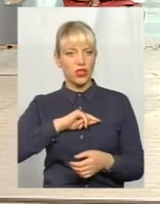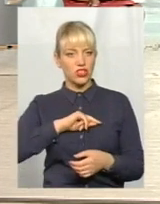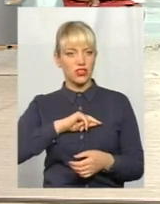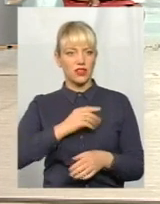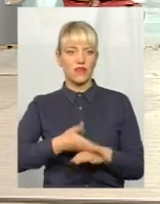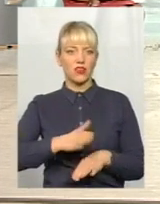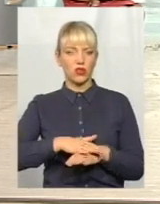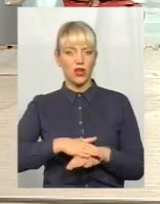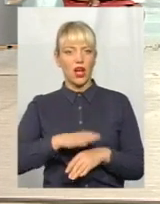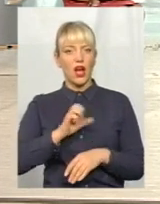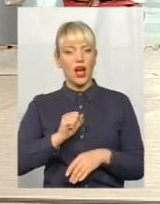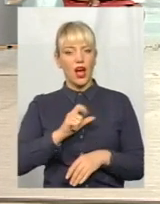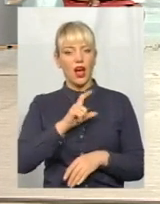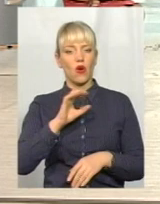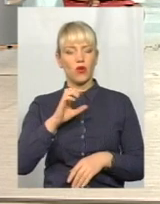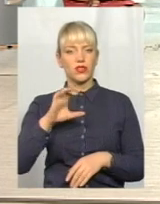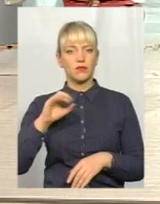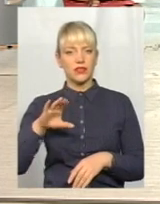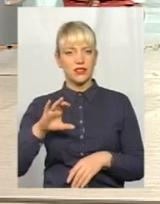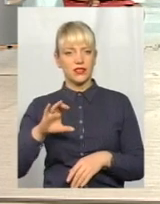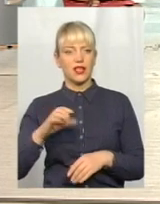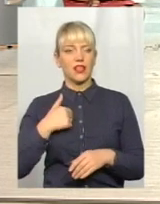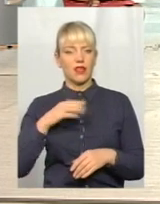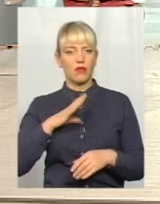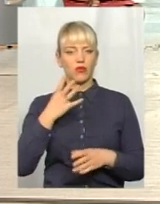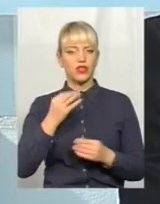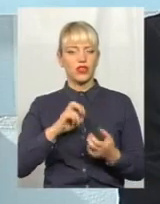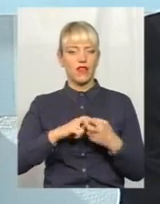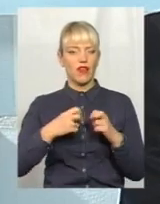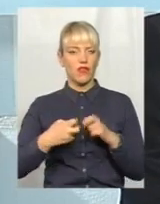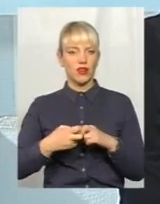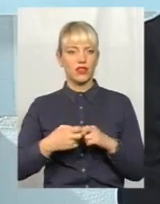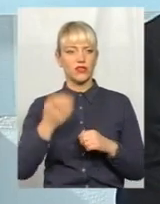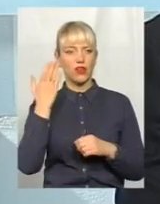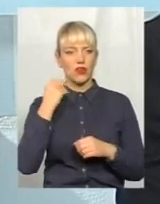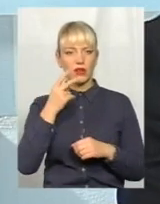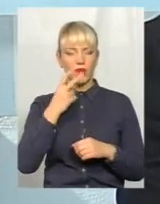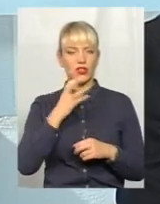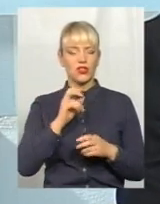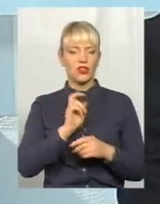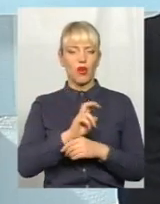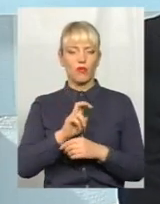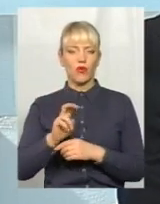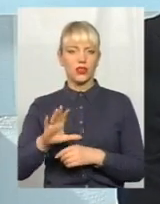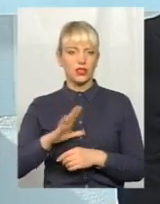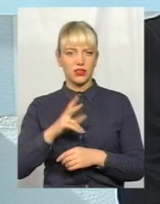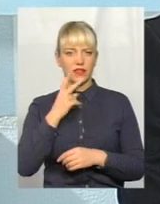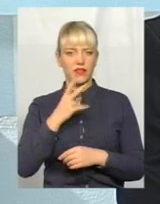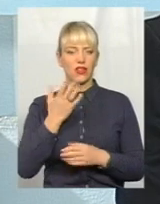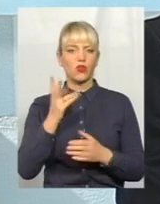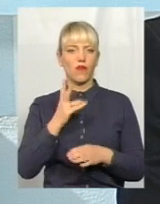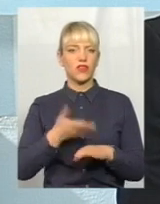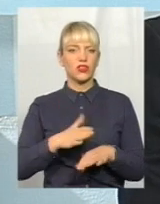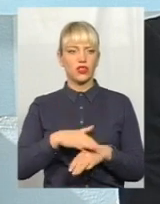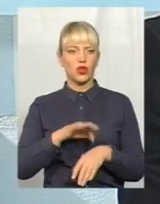дуже важко. А в хосписі, я от був ще в Івано-Франковській, коли дивився, на обходи ходили, і тих важких